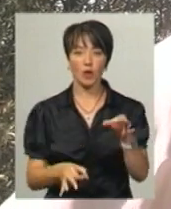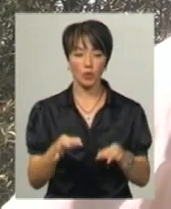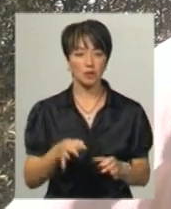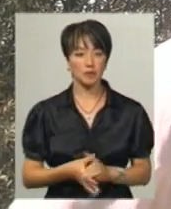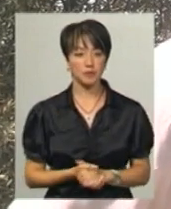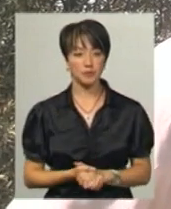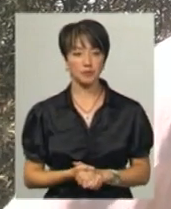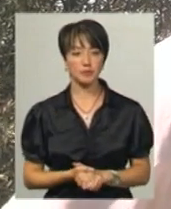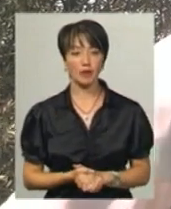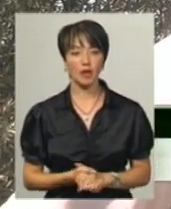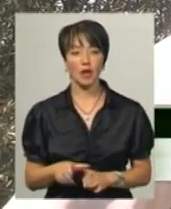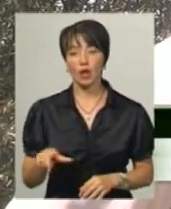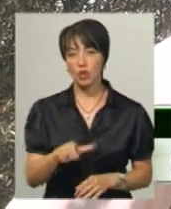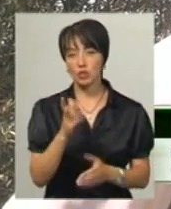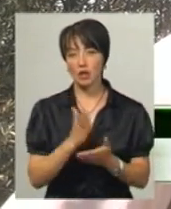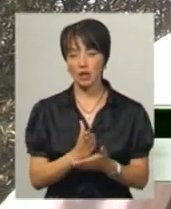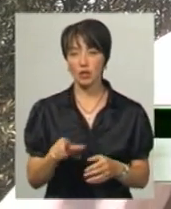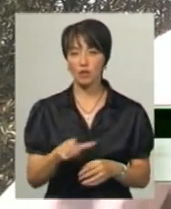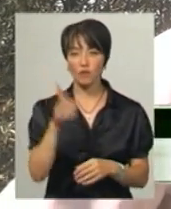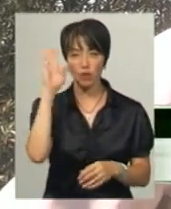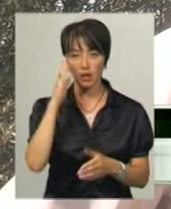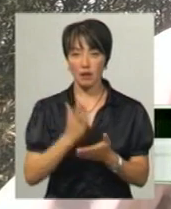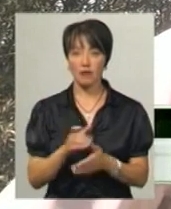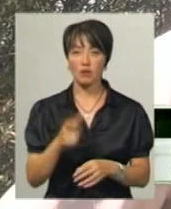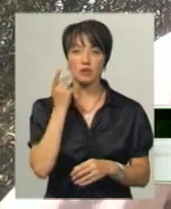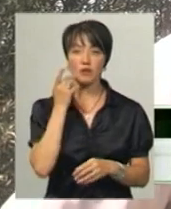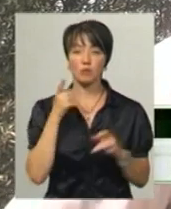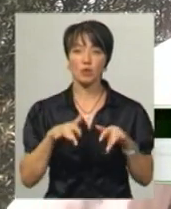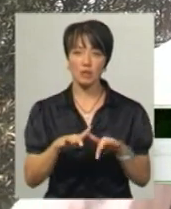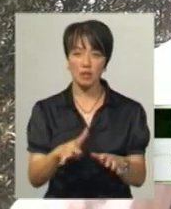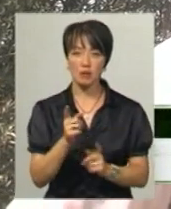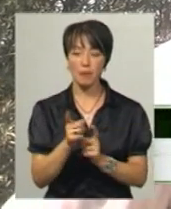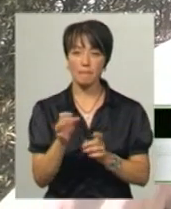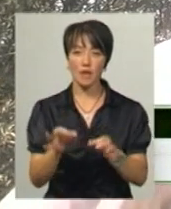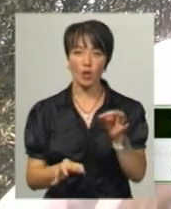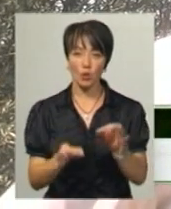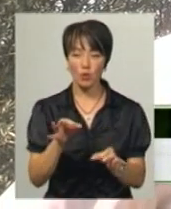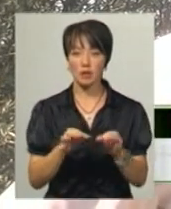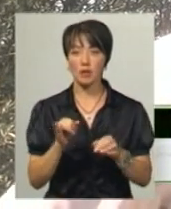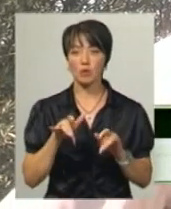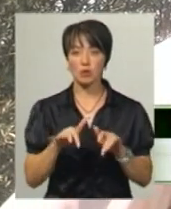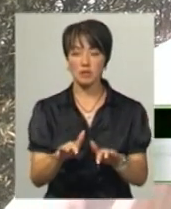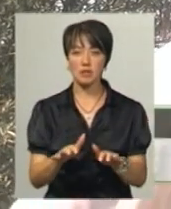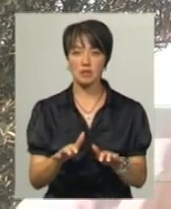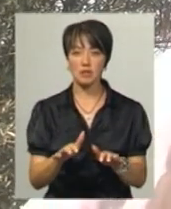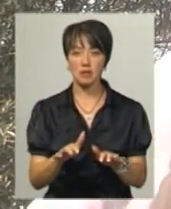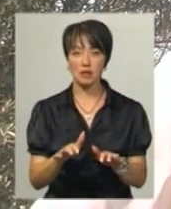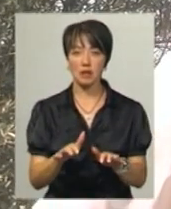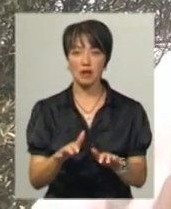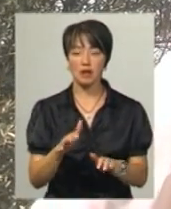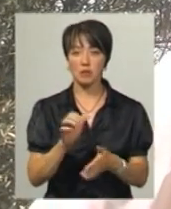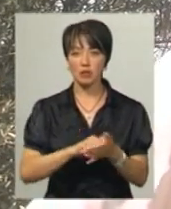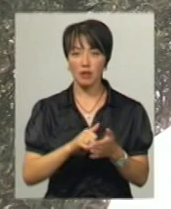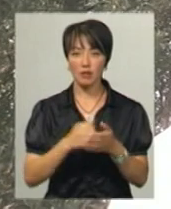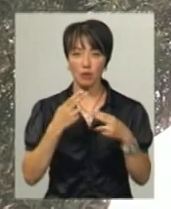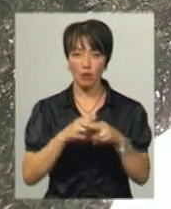Різніков. Річка є річка, вода є вода, і там завжди йдуть процеси, процеси природні, і процеси визвані техногенними